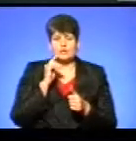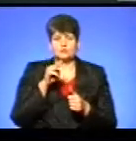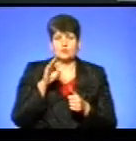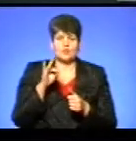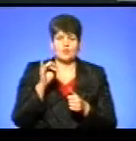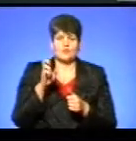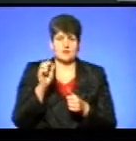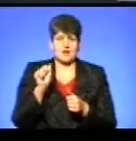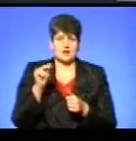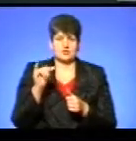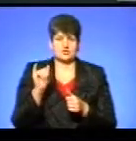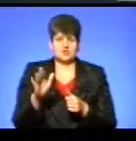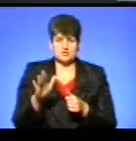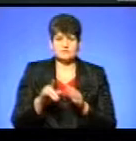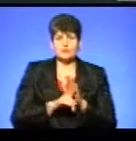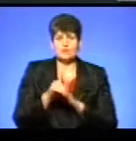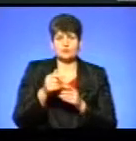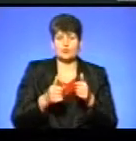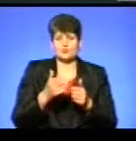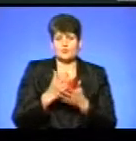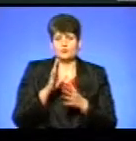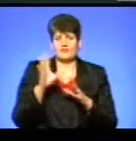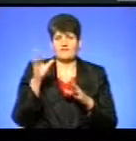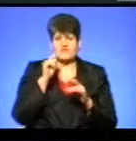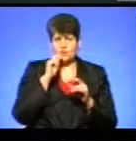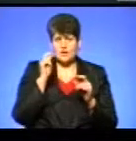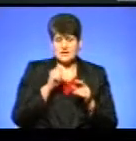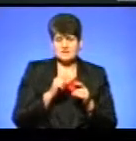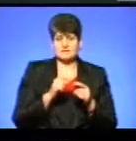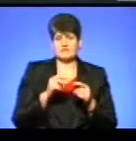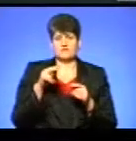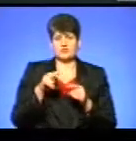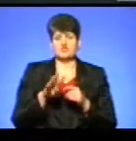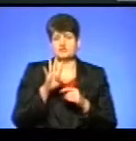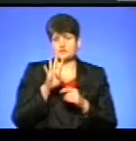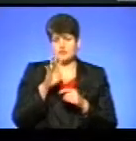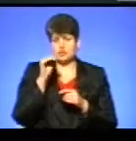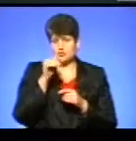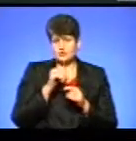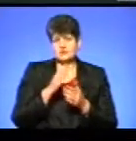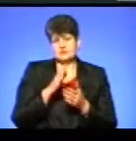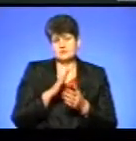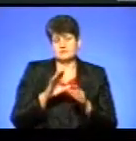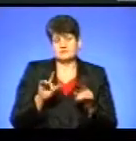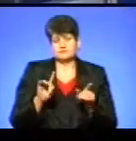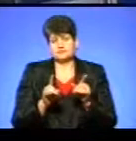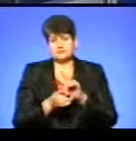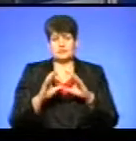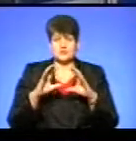За словами Богдана Жеграя, спочатку конкурс мав статус всеукраїнського, а у 2004 році став міжнародним.